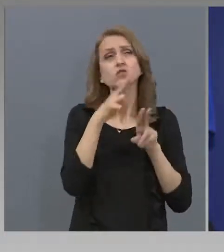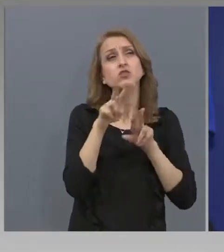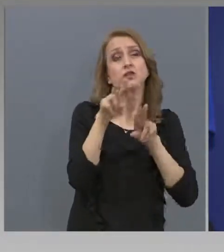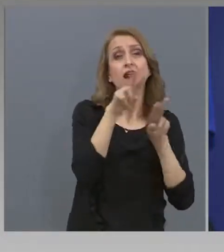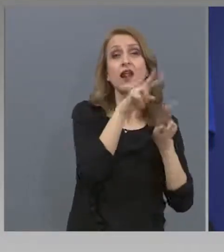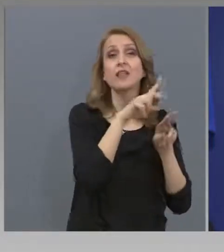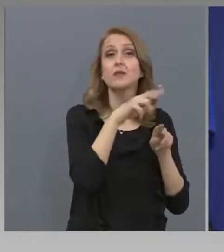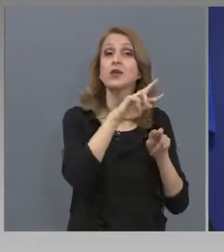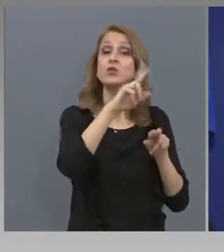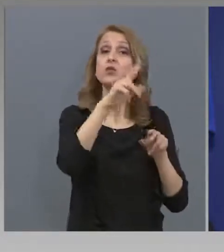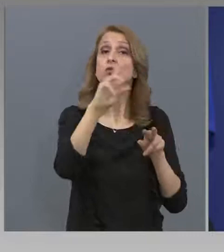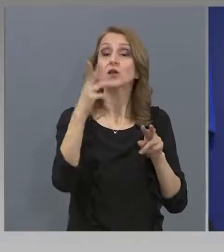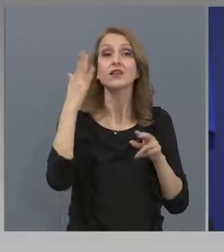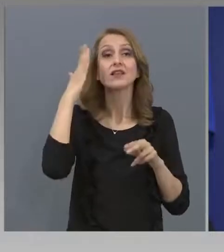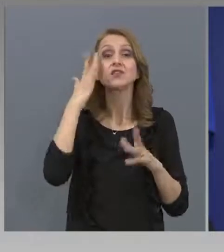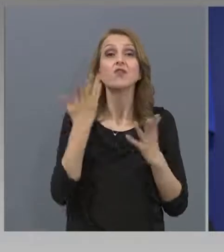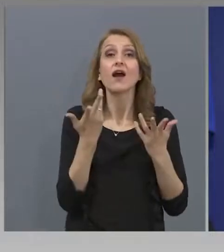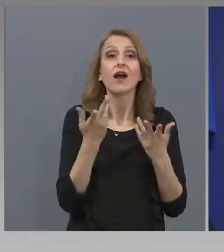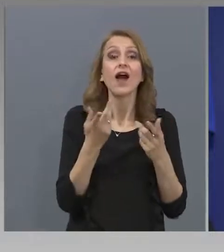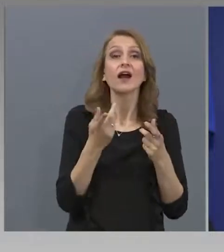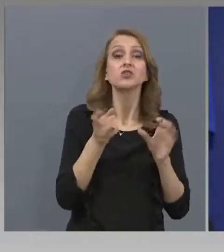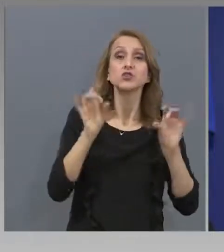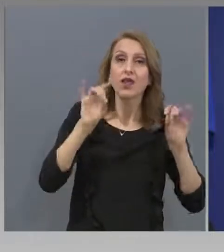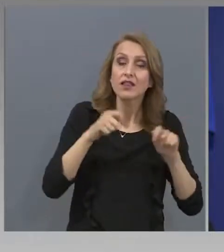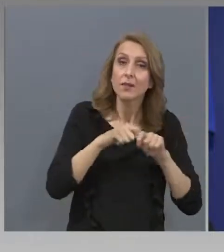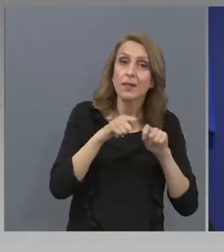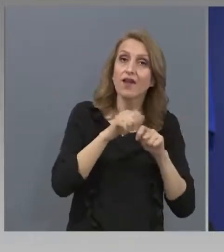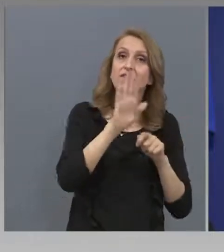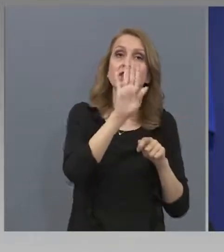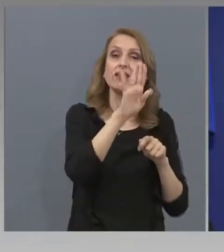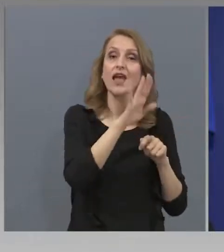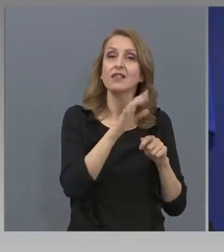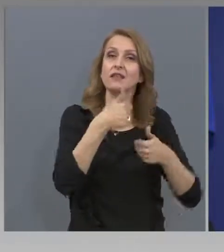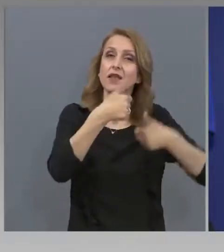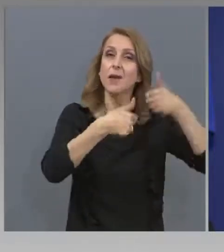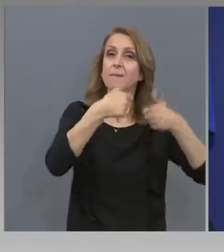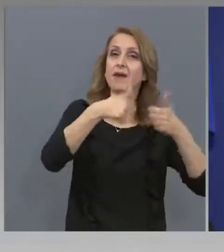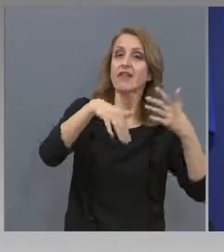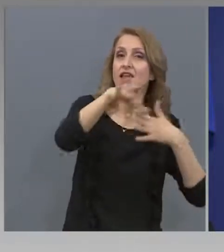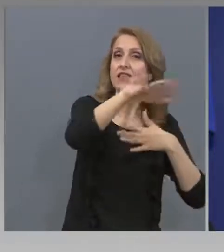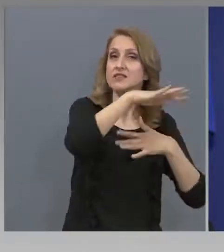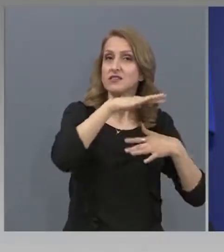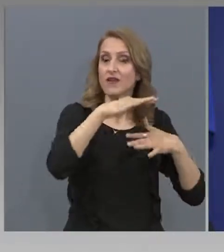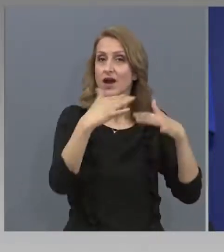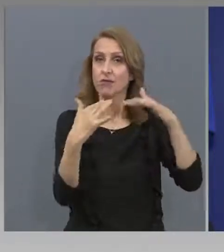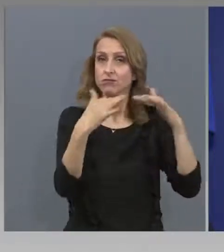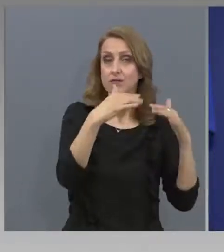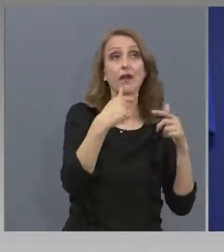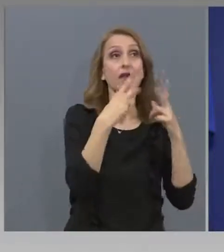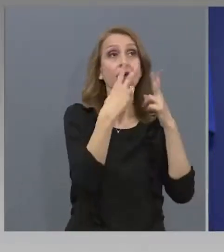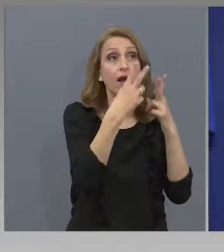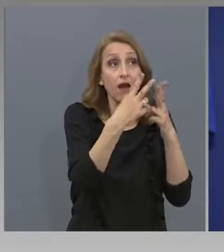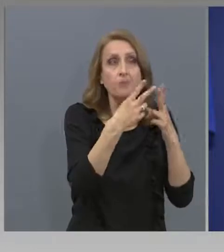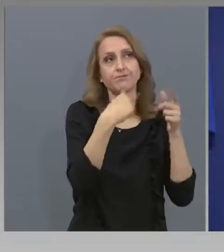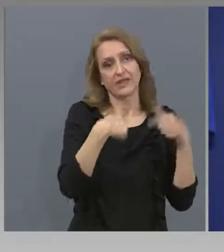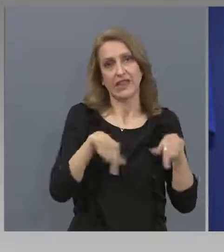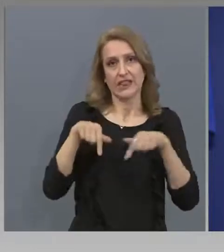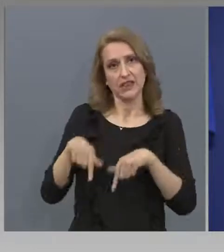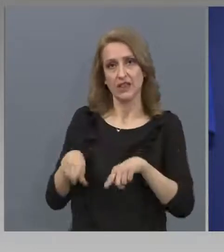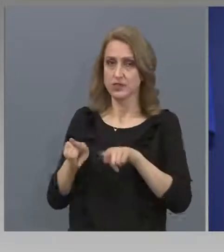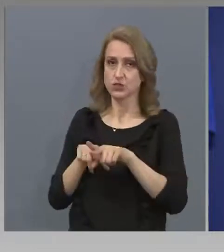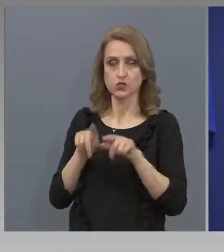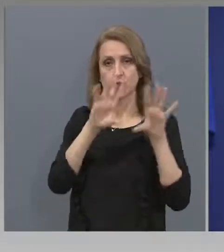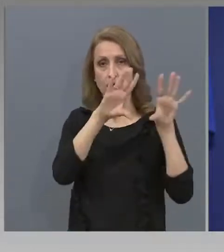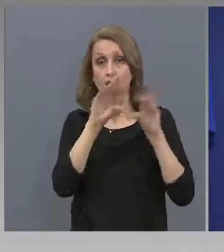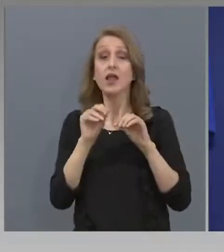възобновянето на националните първенства и по същия механизъм и схема ще ги възобновим и ние. Но сме готови